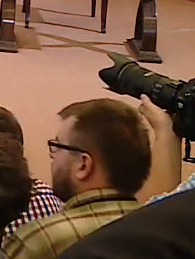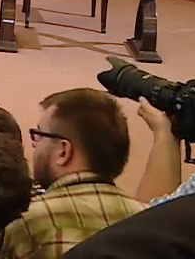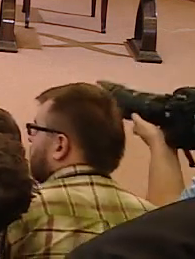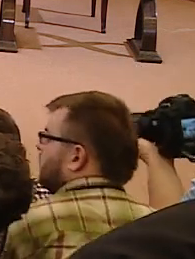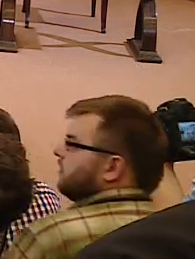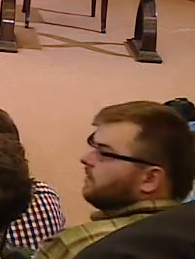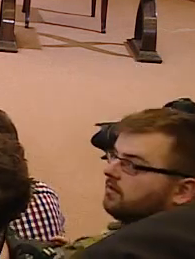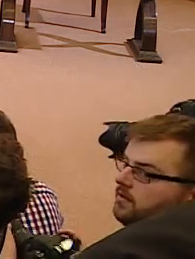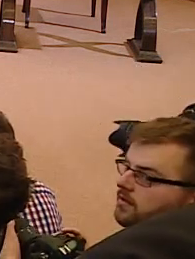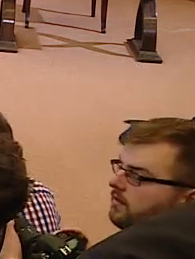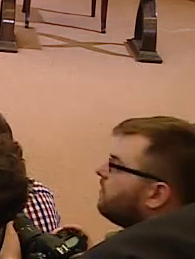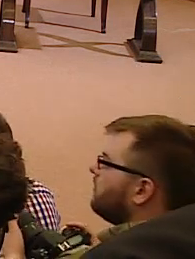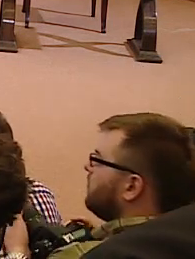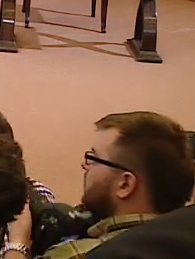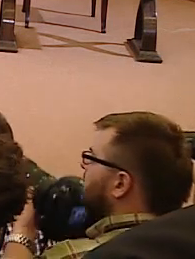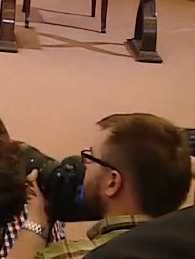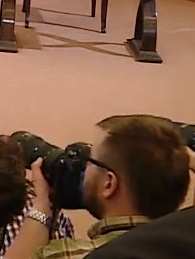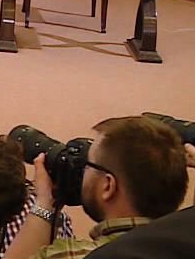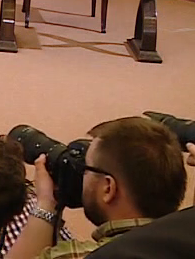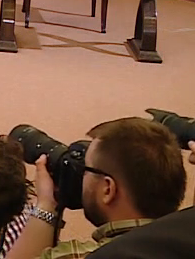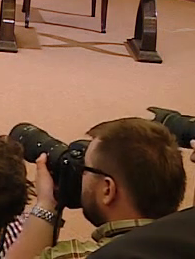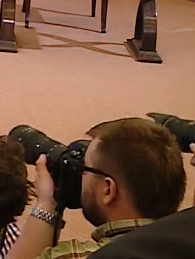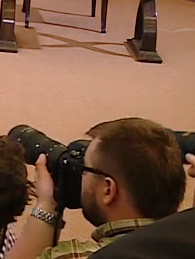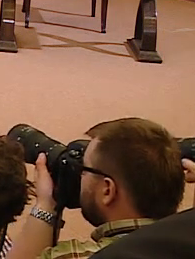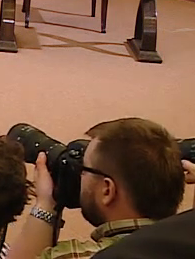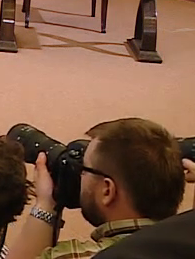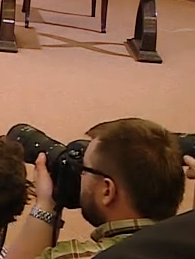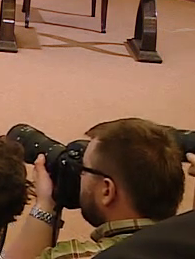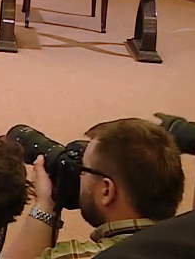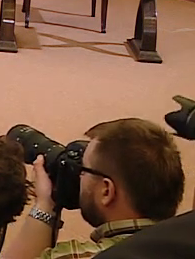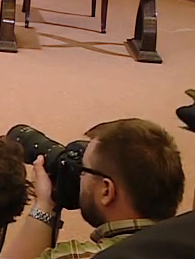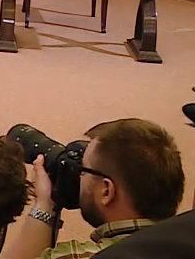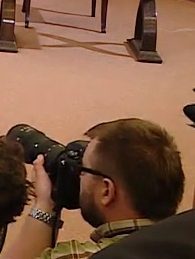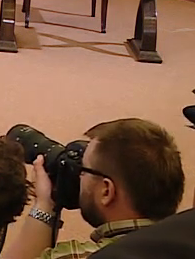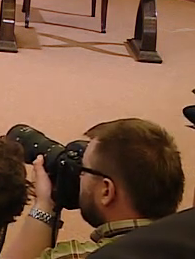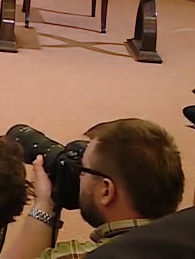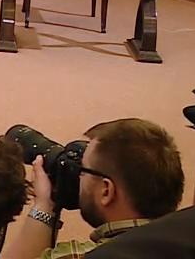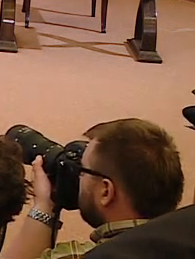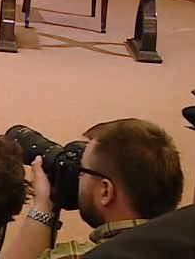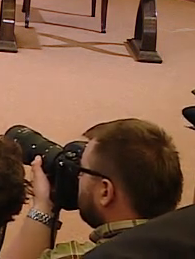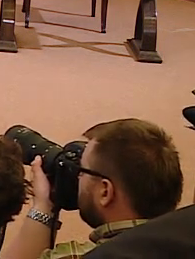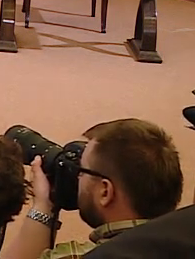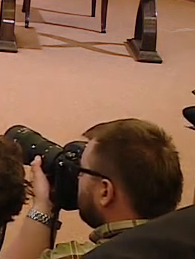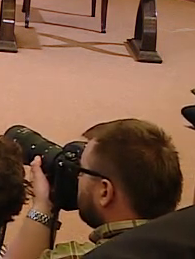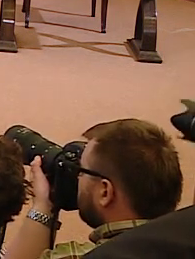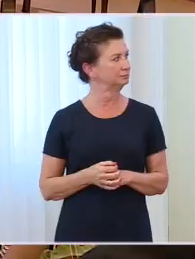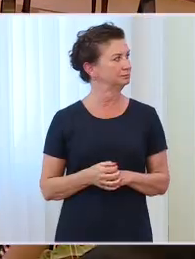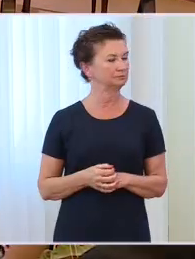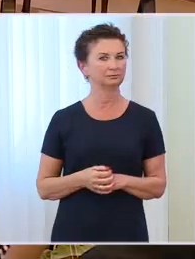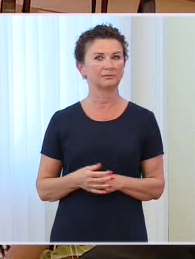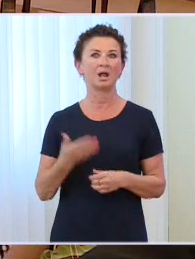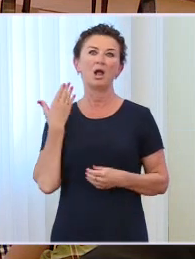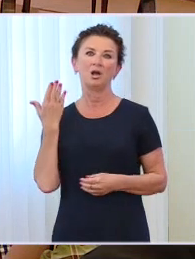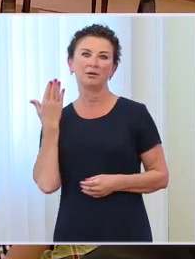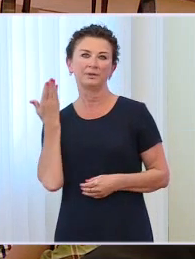siedziby Muzeum Historii Polski w Warszawie. Jako pierwszą proszę o zabranie głosu panią premier Ewę Kopacz. Bardzo proszę. Witam